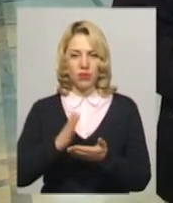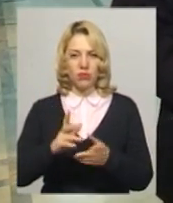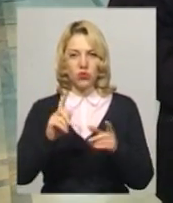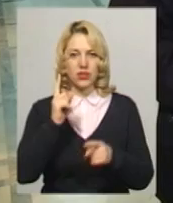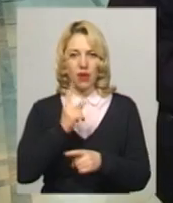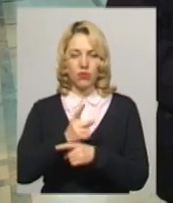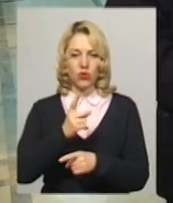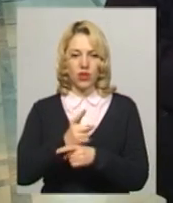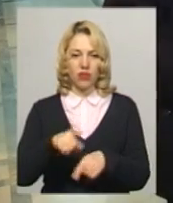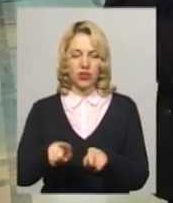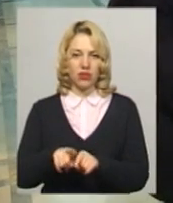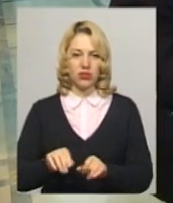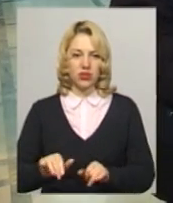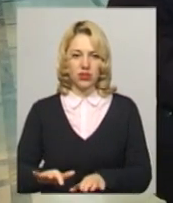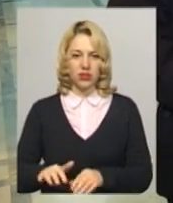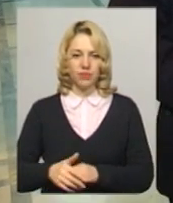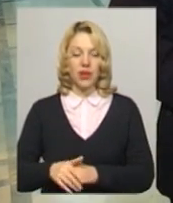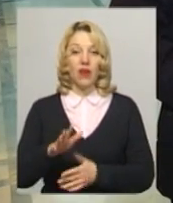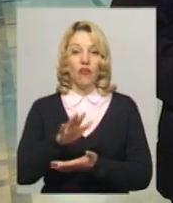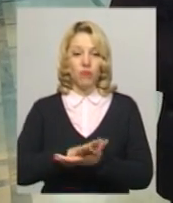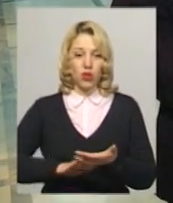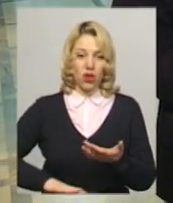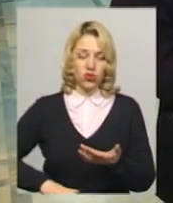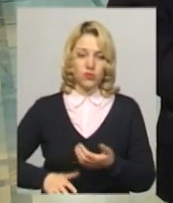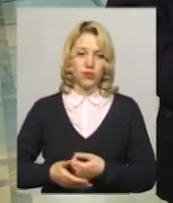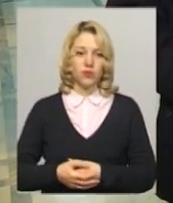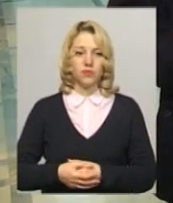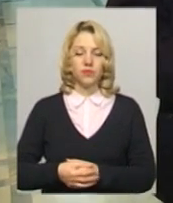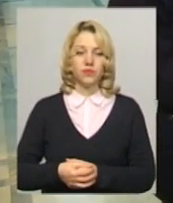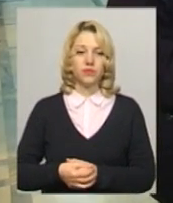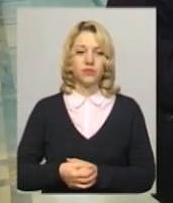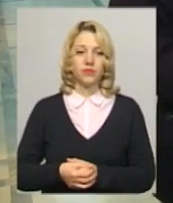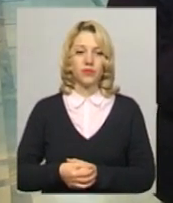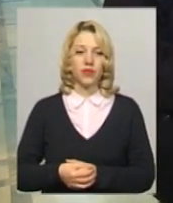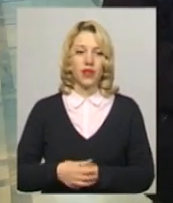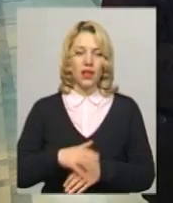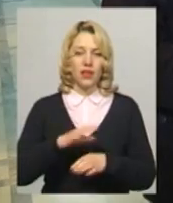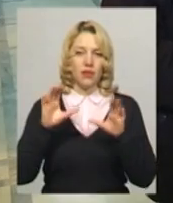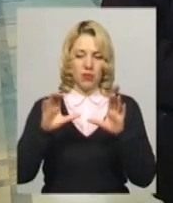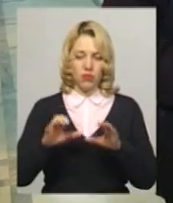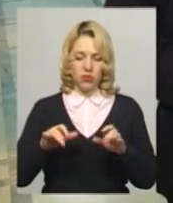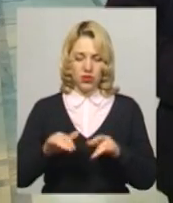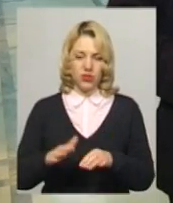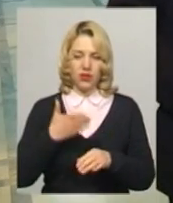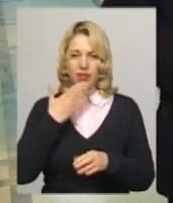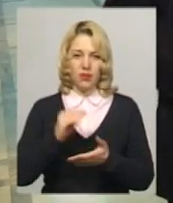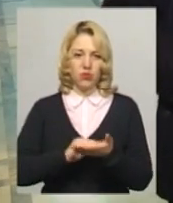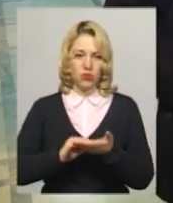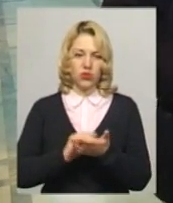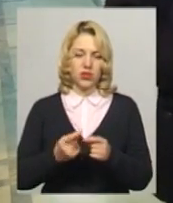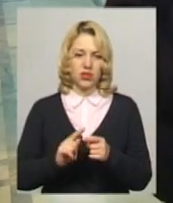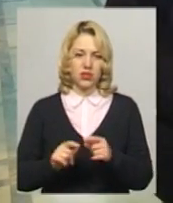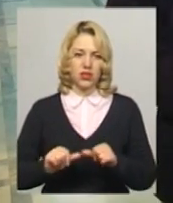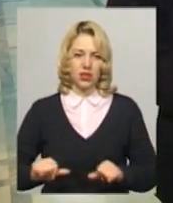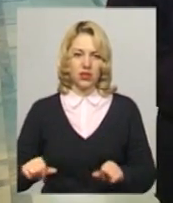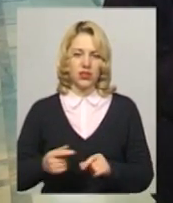такі дії. Тобто, в подальшому такі непромірні дії не повторювалися на цій комісії. Тобто, ми